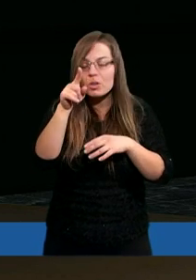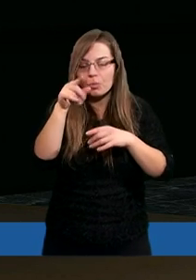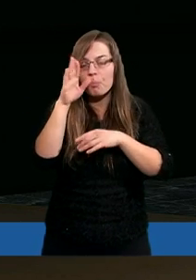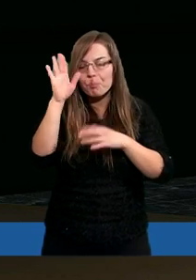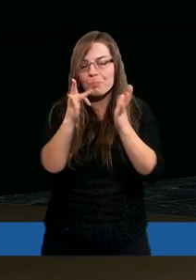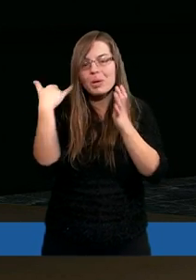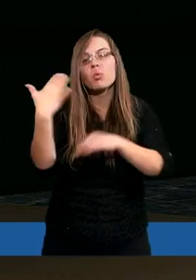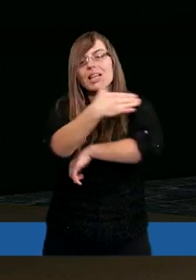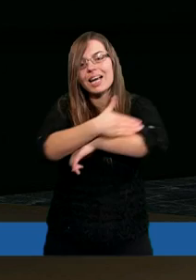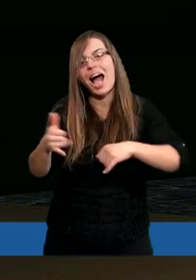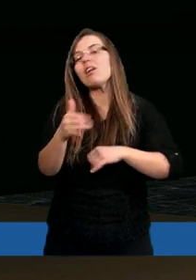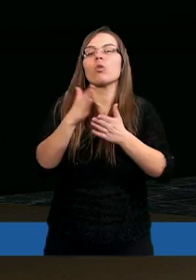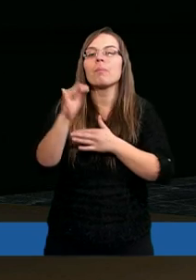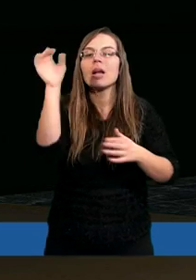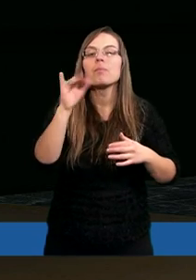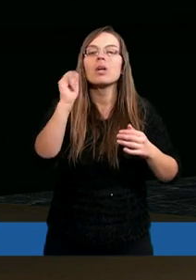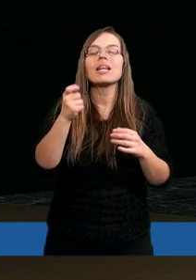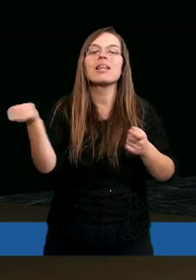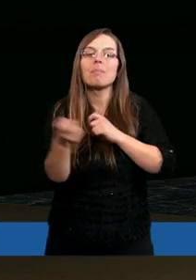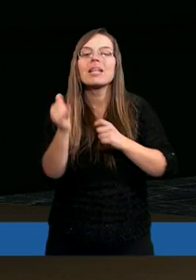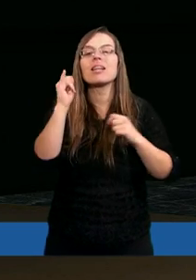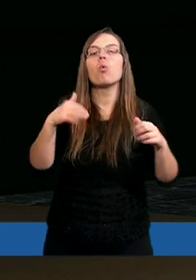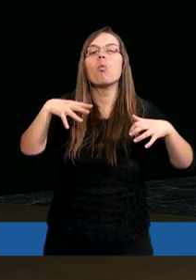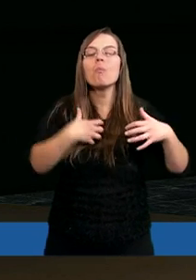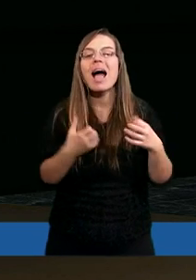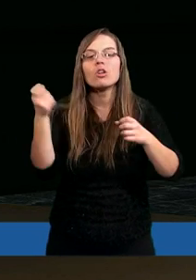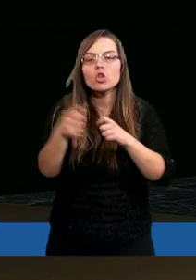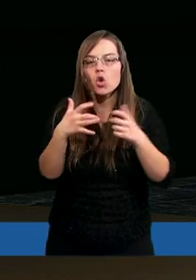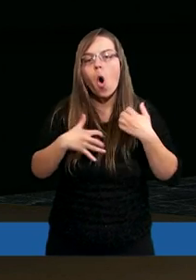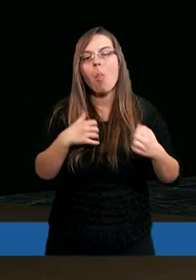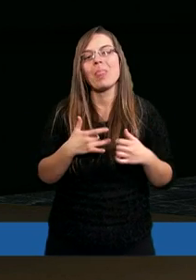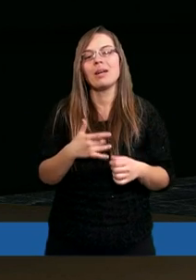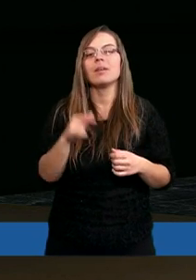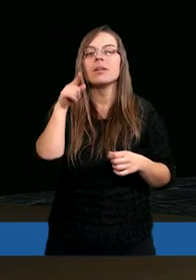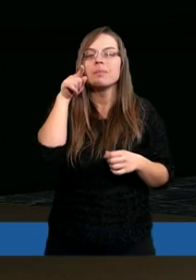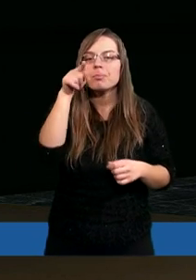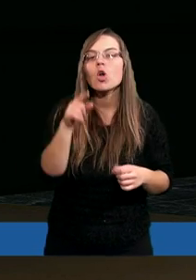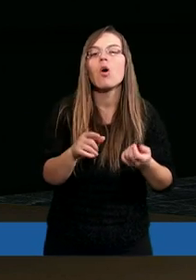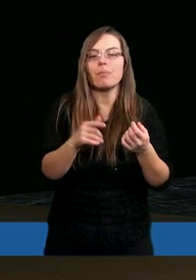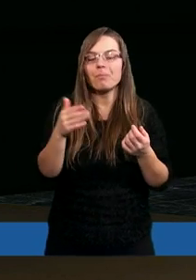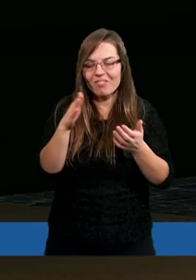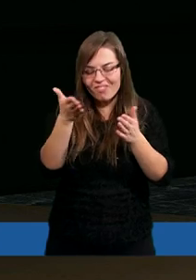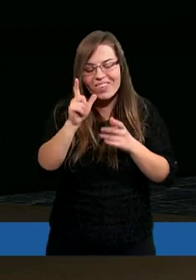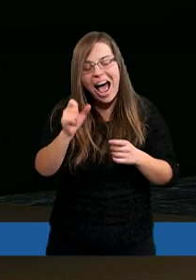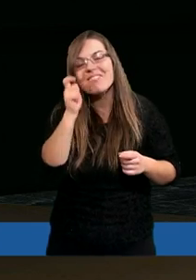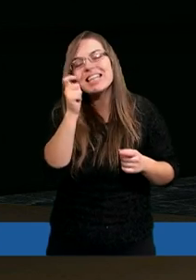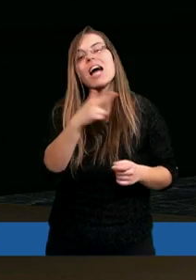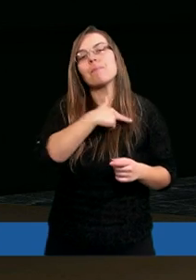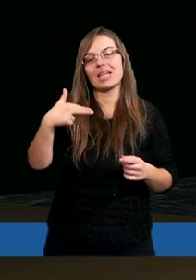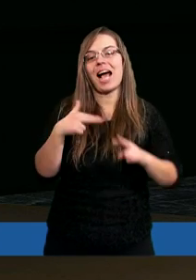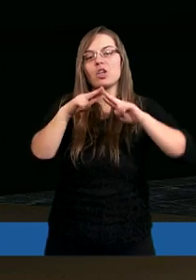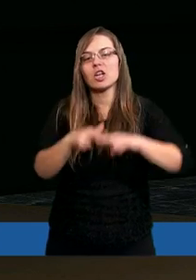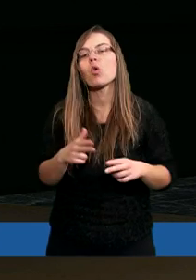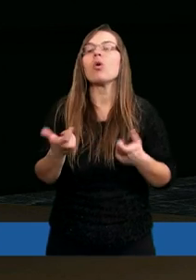zraniony przez Boga, zbity i umęczony. Lecz on zraniony jest za występki nasze,